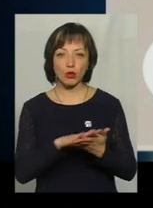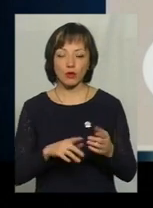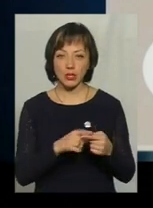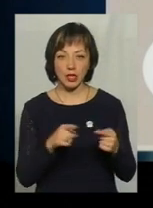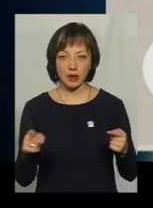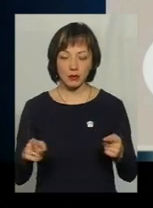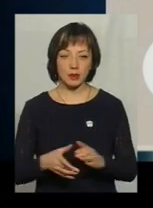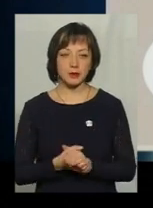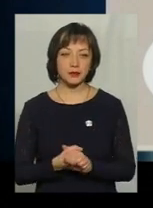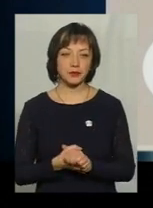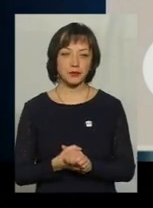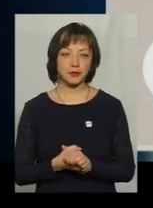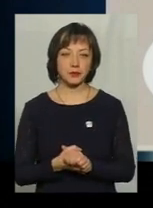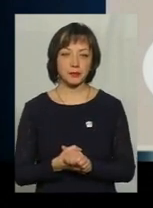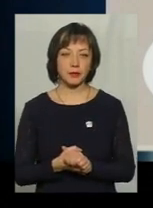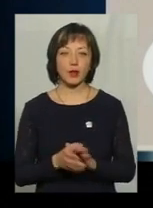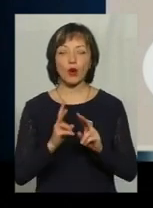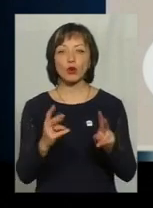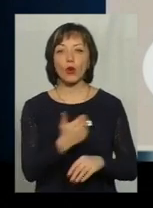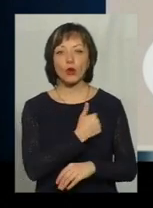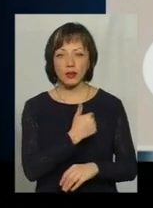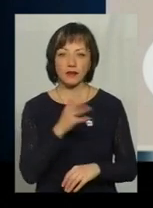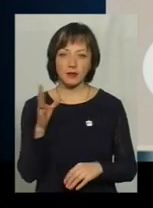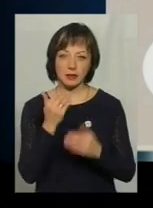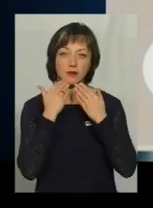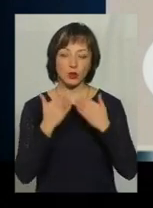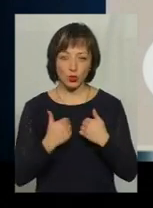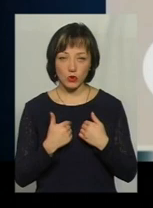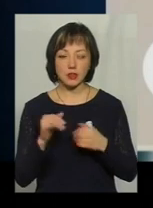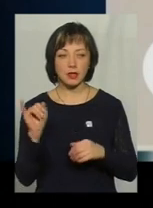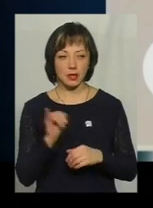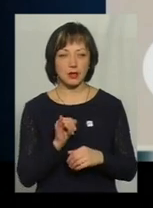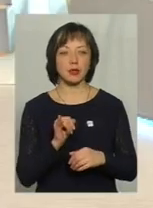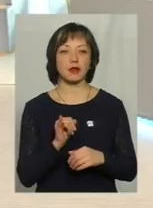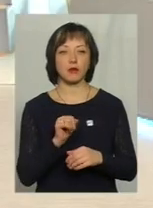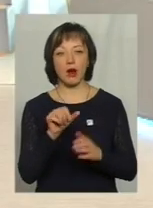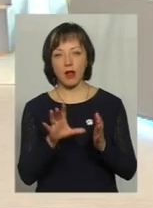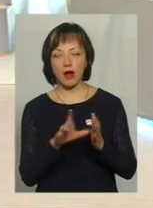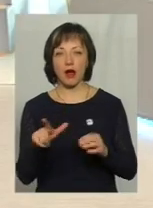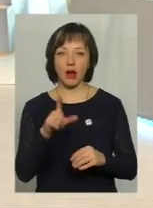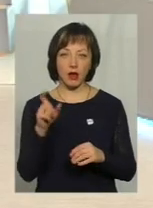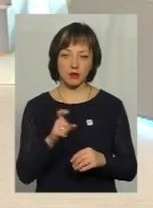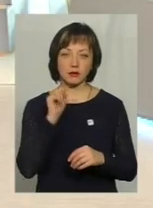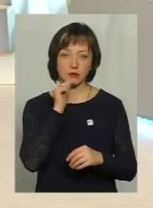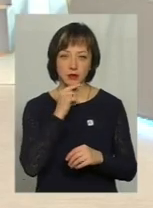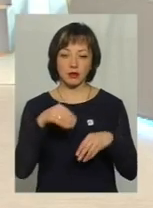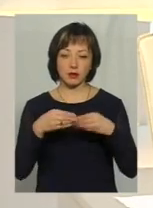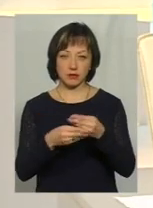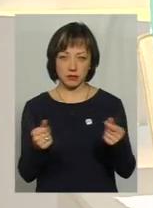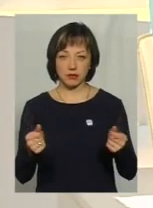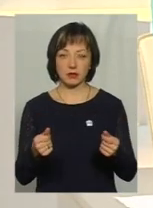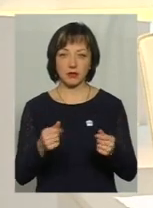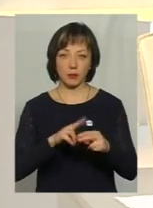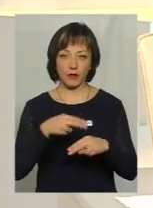Тобто, ми по максимуму, ті люди, які хотіли, вони всі до нас звернулися і по електропостачанню, і по газопостачанню. На сьогоднішній